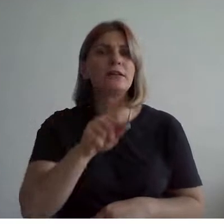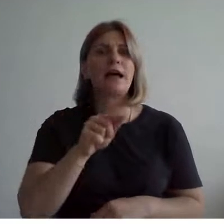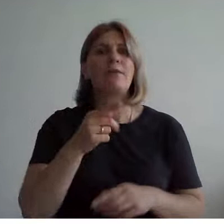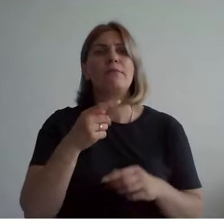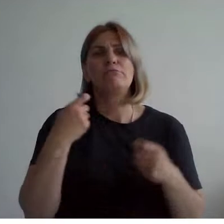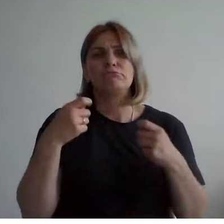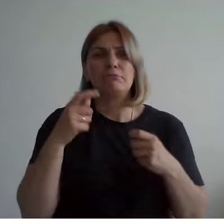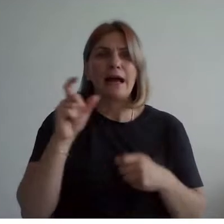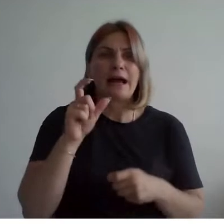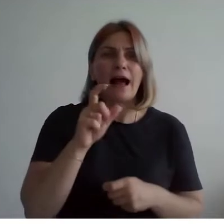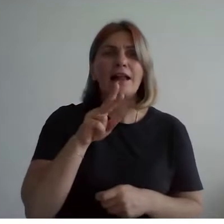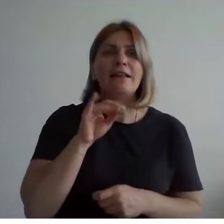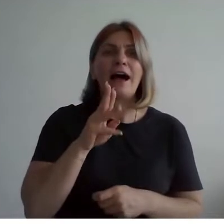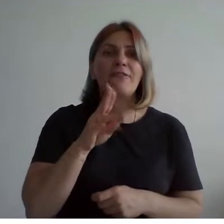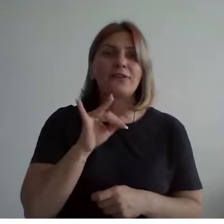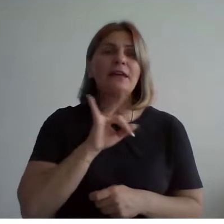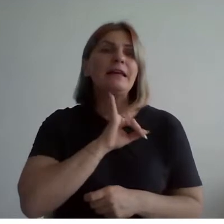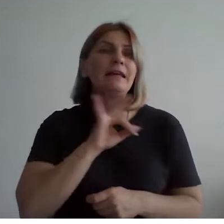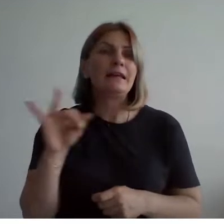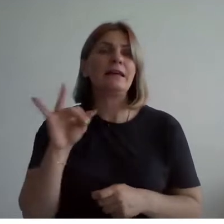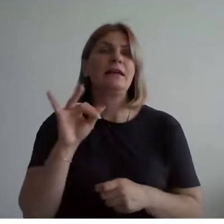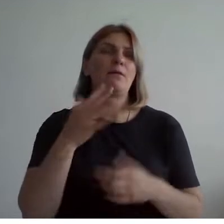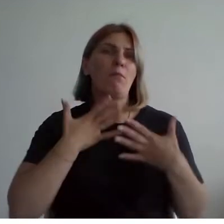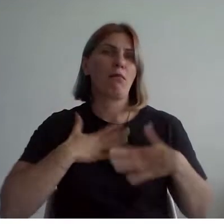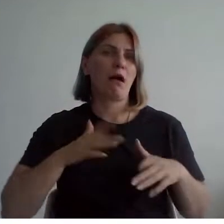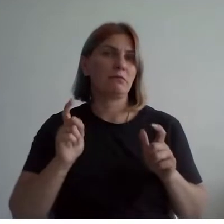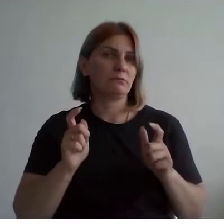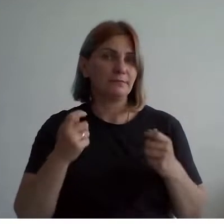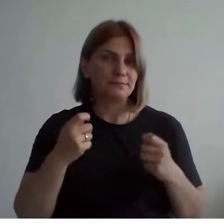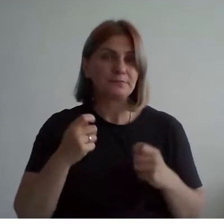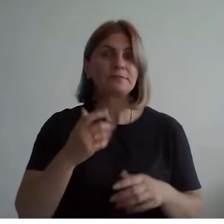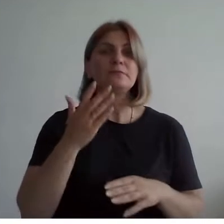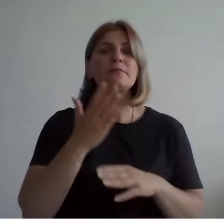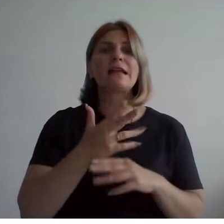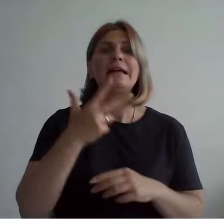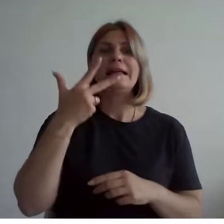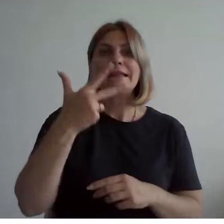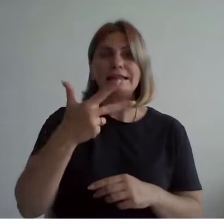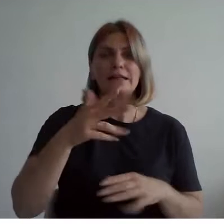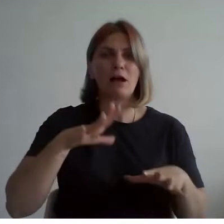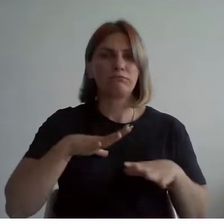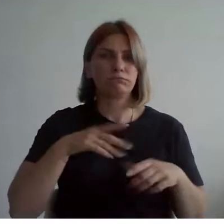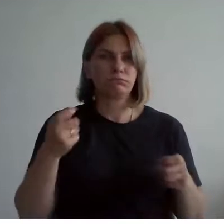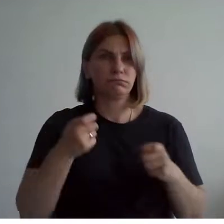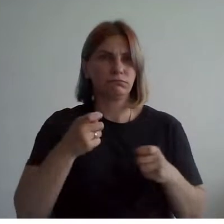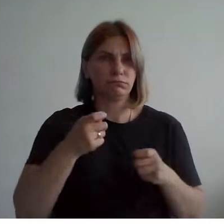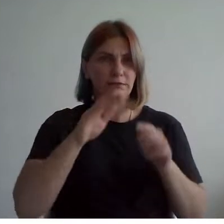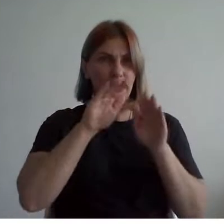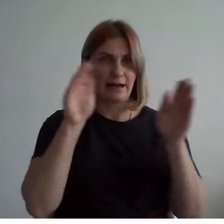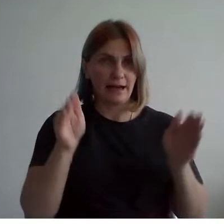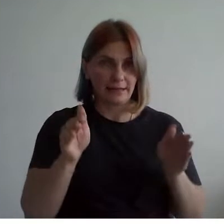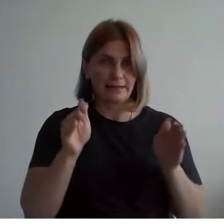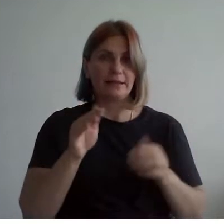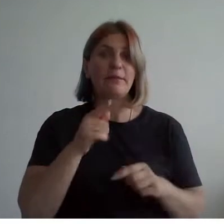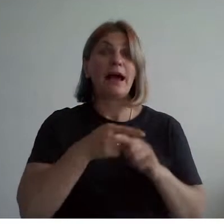и магазины готового платья. У входа в здание стоят три крытых конных экипажа. Это и есть то